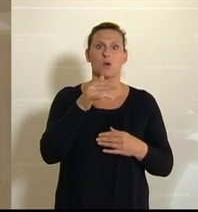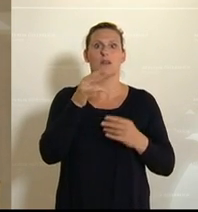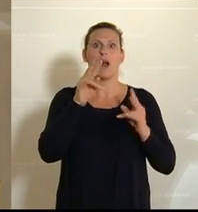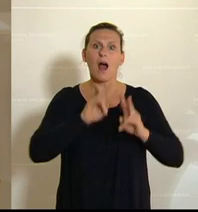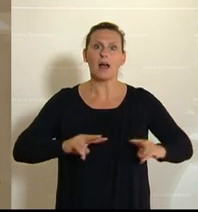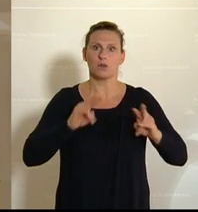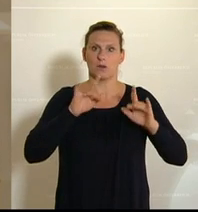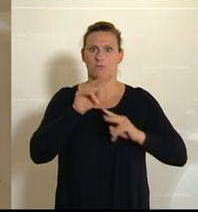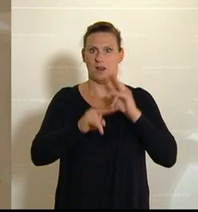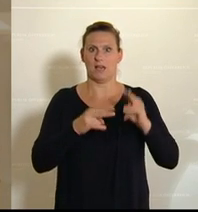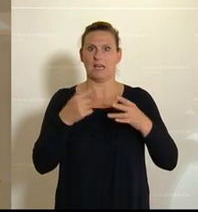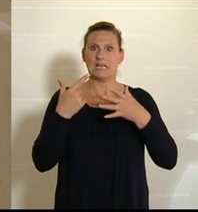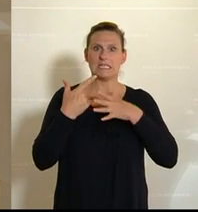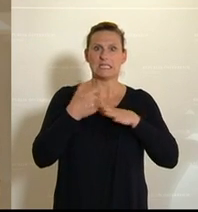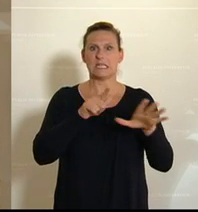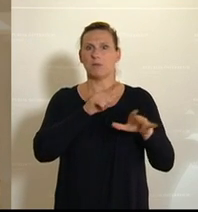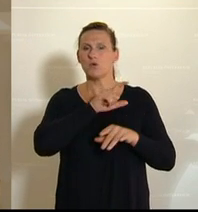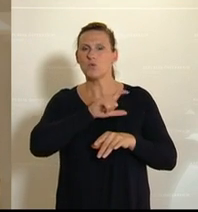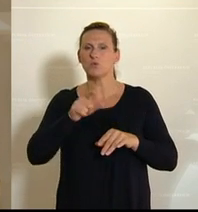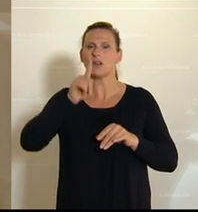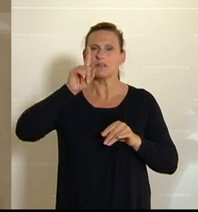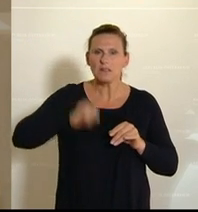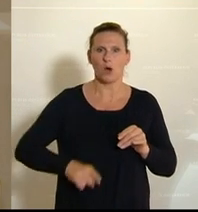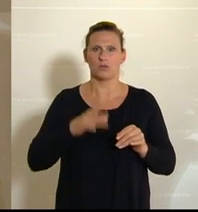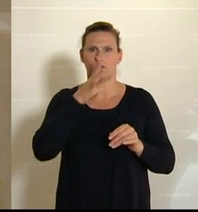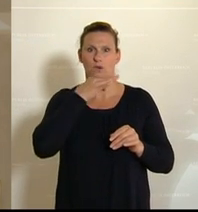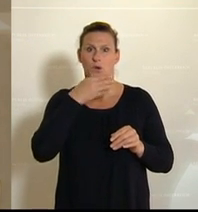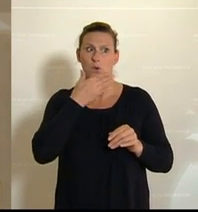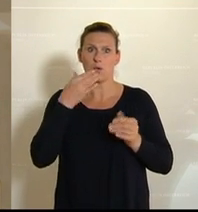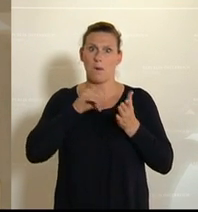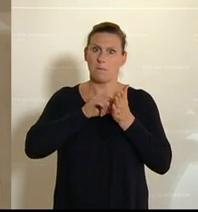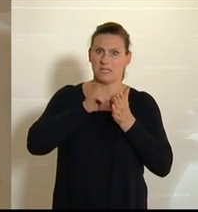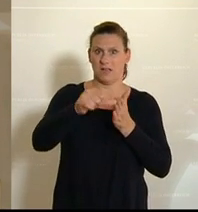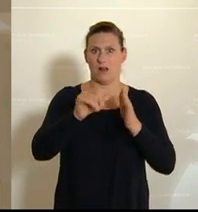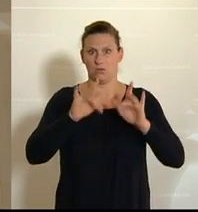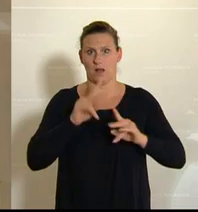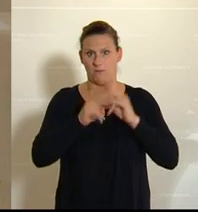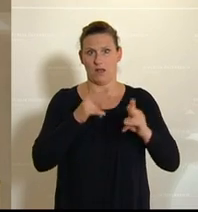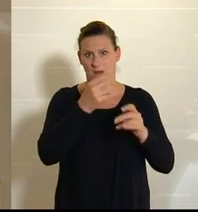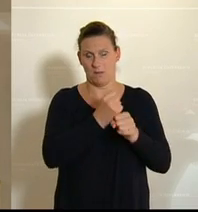700.000 davon sind Frauen, die unbezahlt hier Pflegedienste leisten.